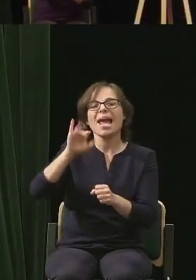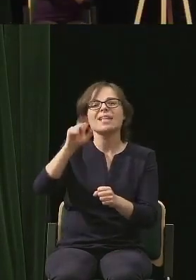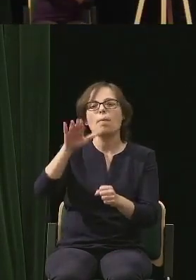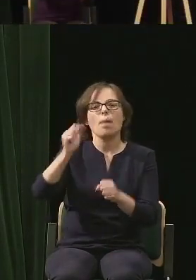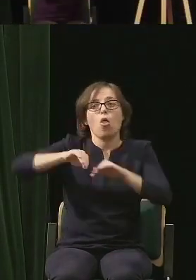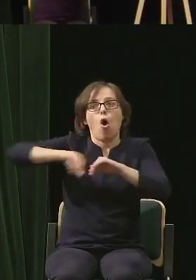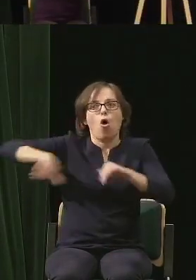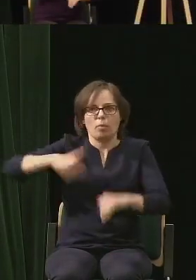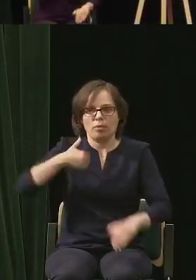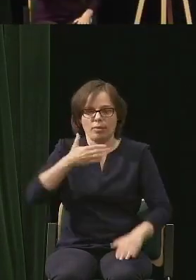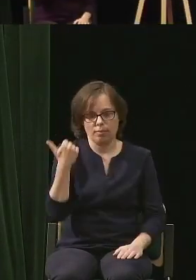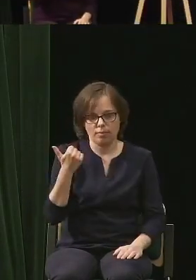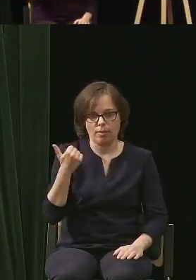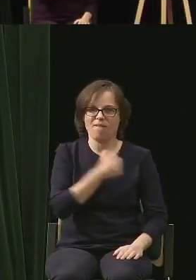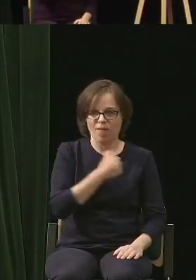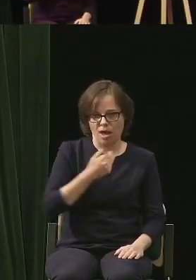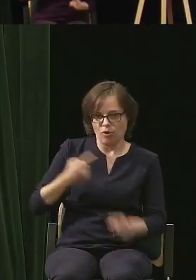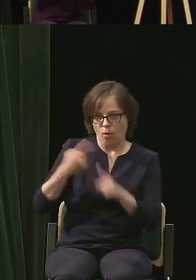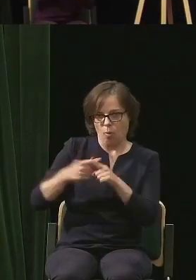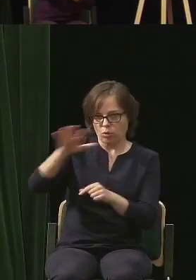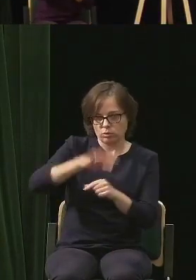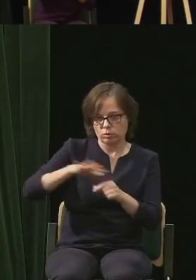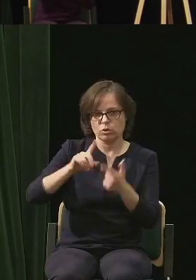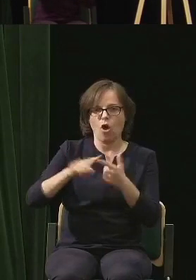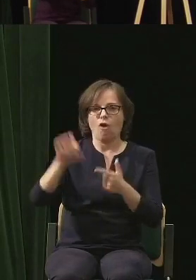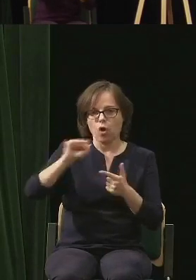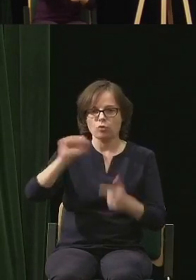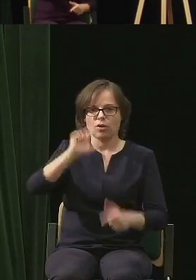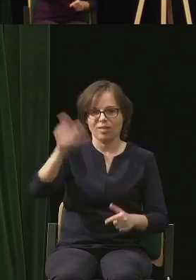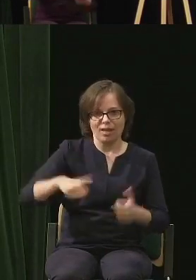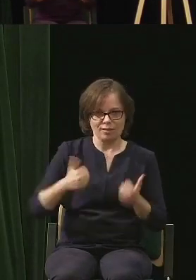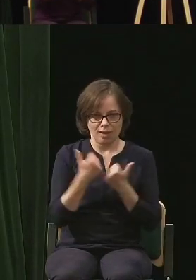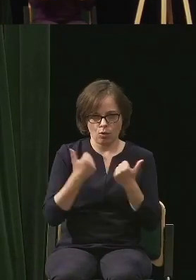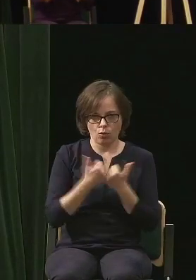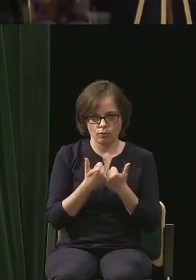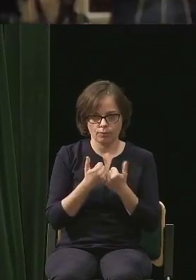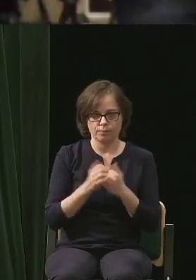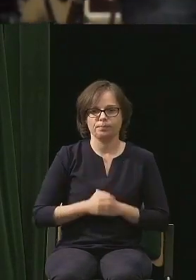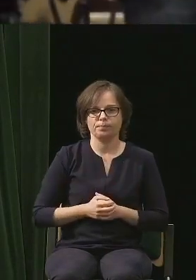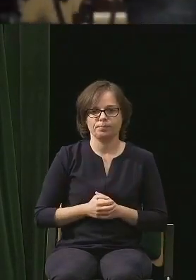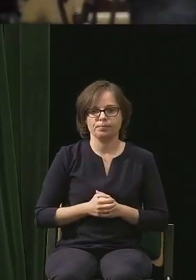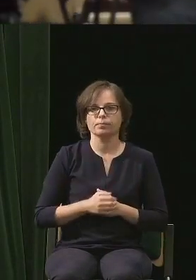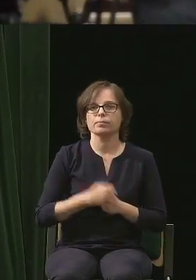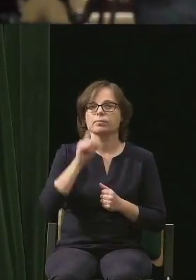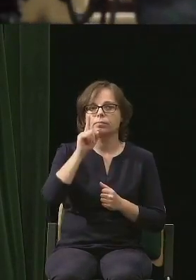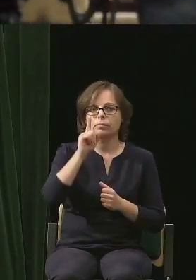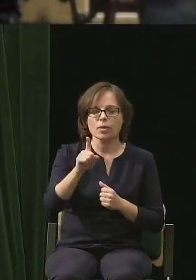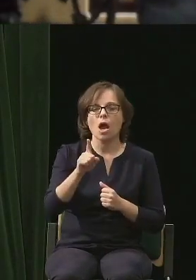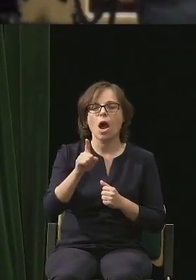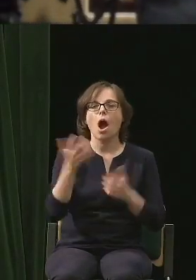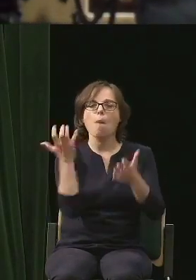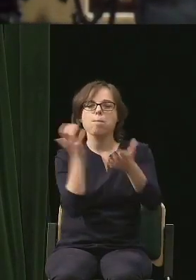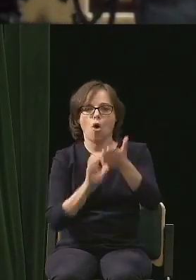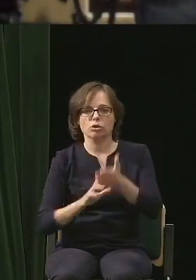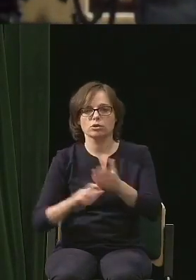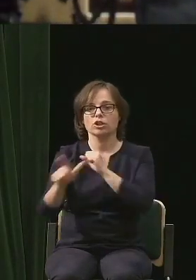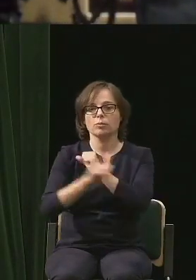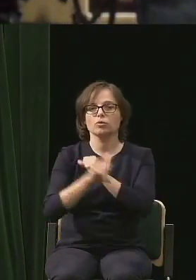danych, ale to Warszawa plus okręg, Wrocław, Gdański, Kraków. Zasięg postów to było 72